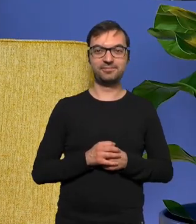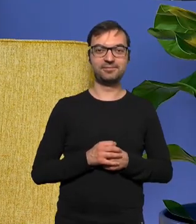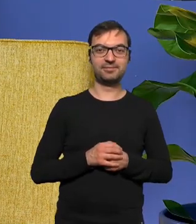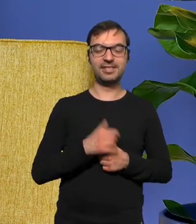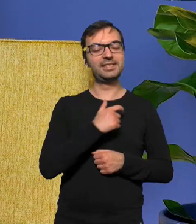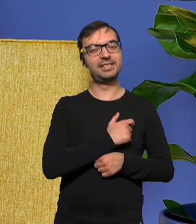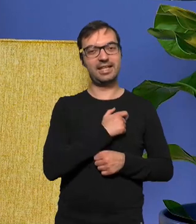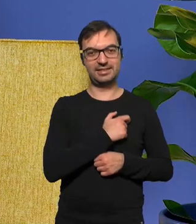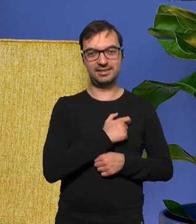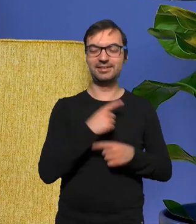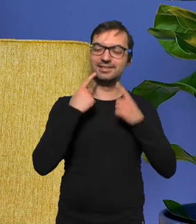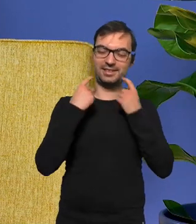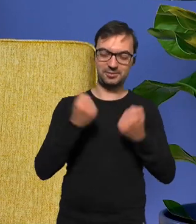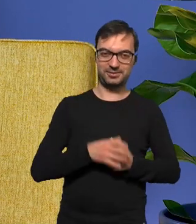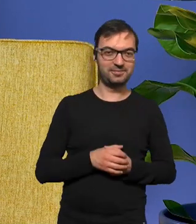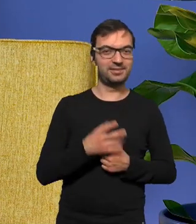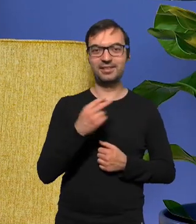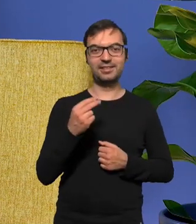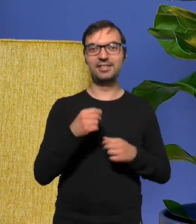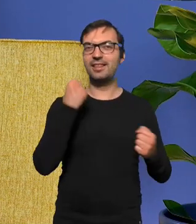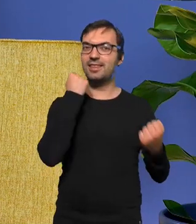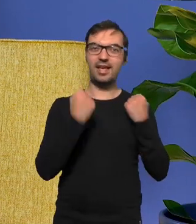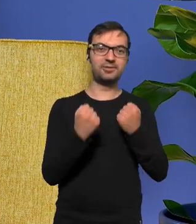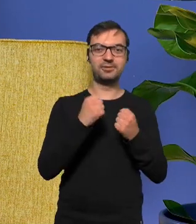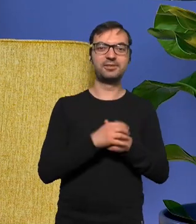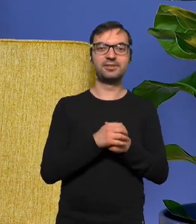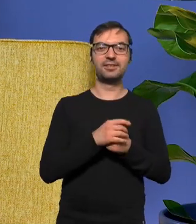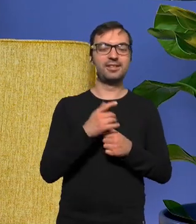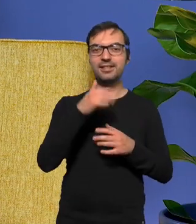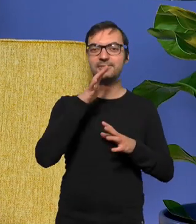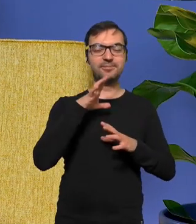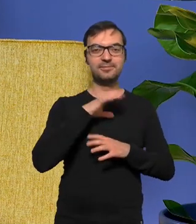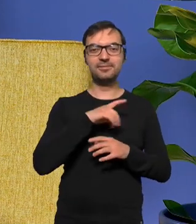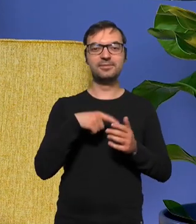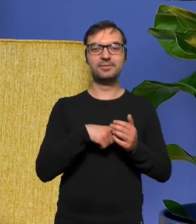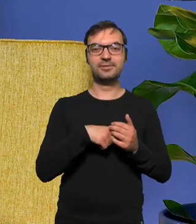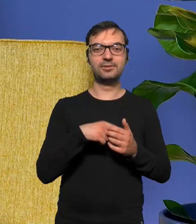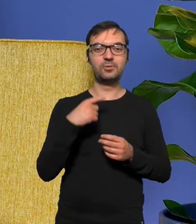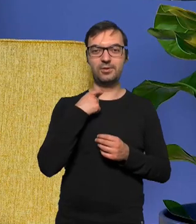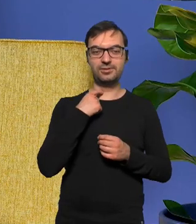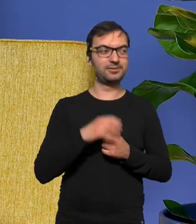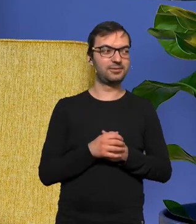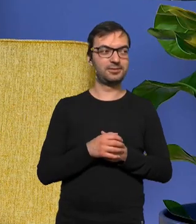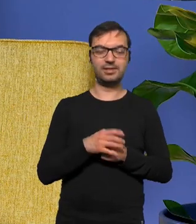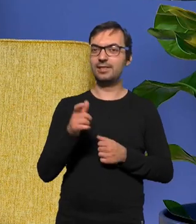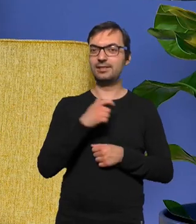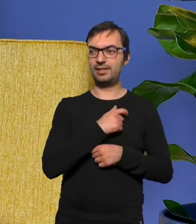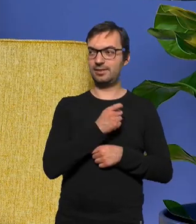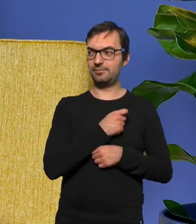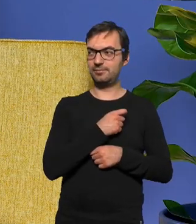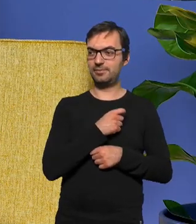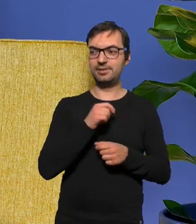serce żartuję nie najtrudniejszym nie do opanowania instrumentem jest głos ale byłaś sercowiciem to jest genialne